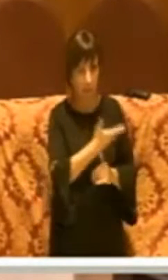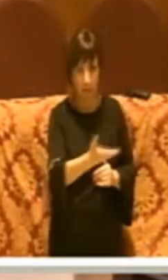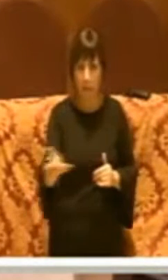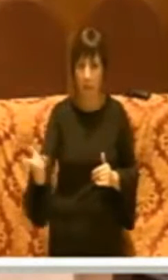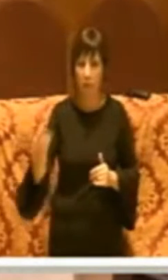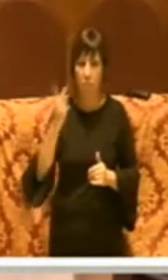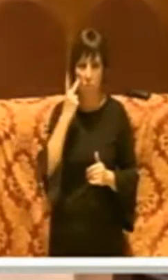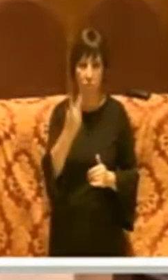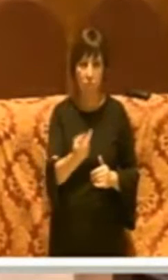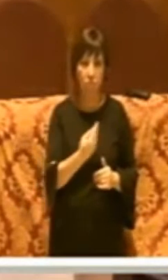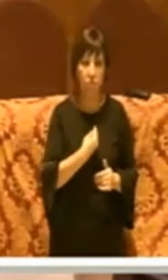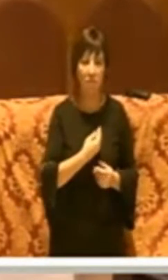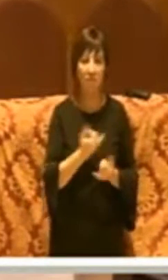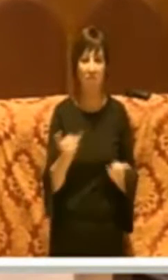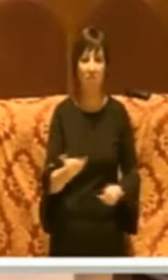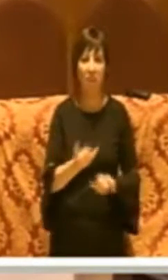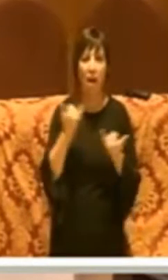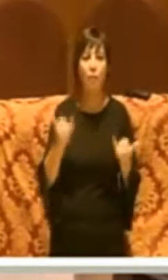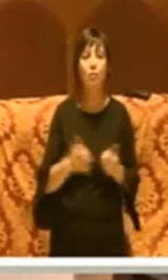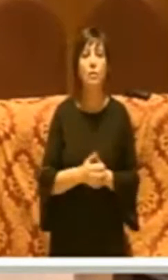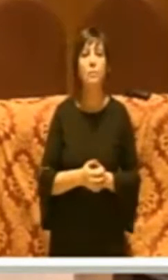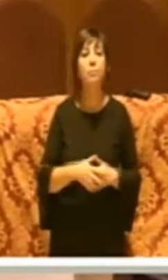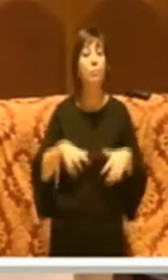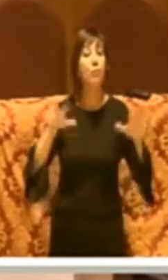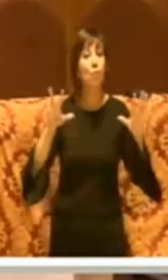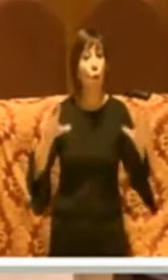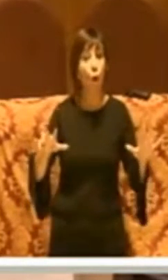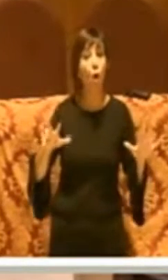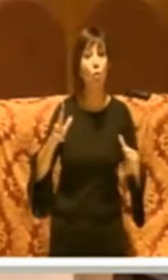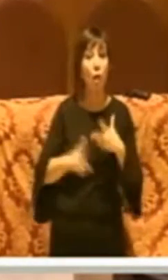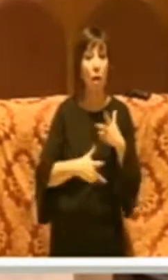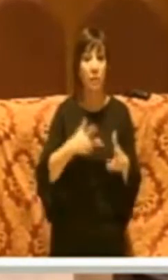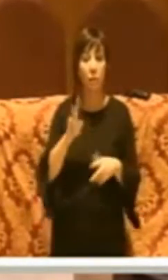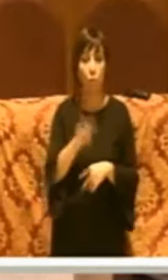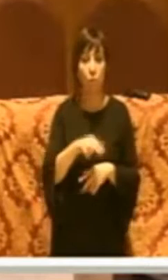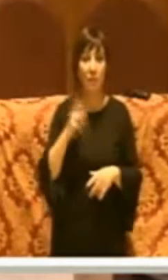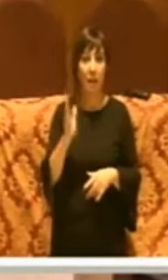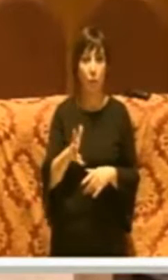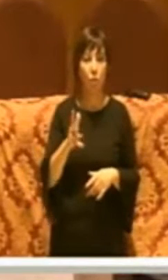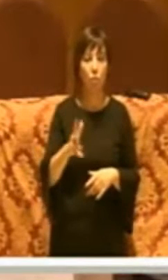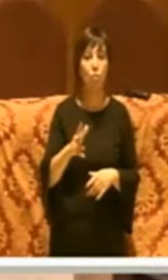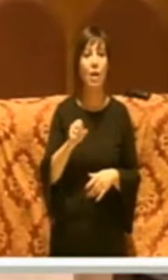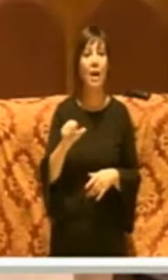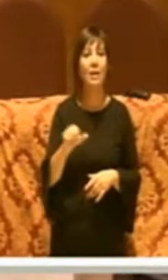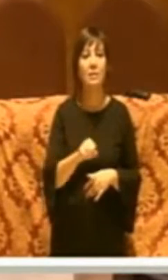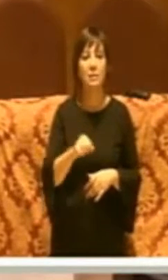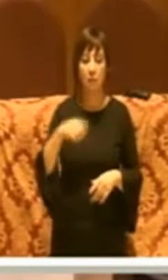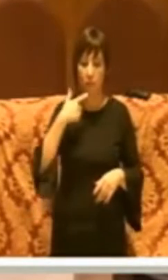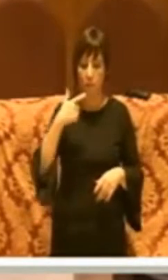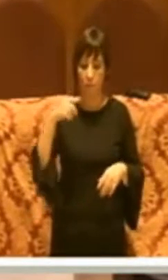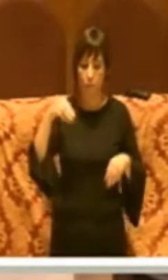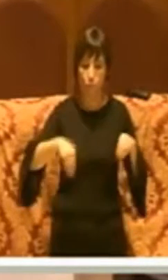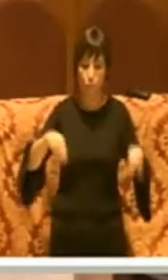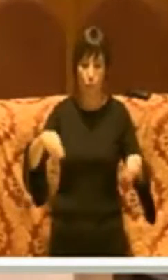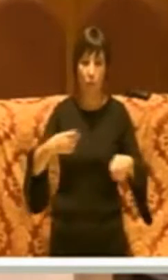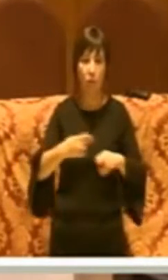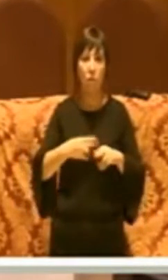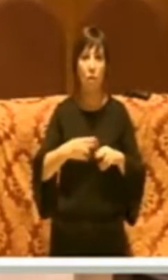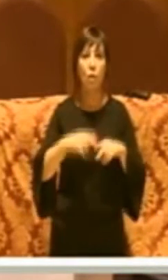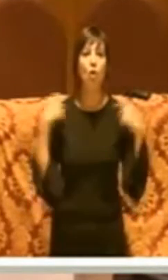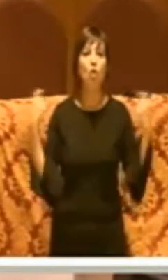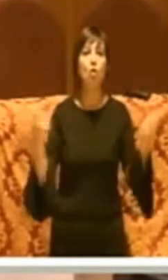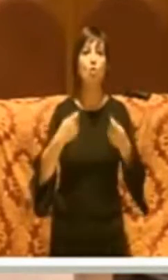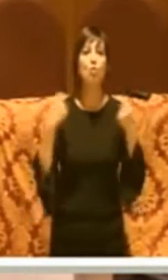Poi, 8 aprile 2015, sempre l'ANSA, Buche di Roma, il giubileo